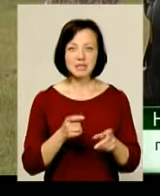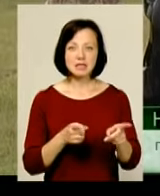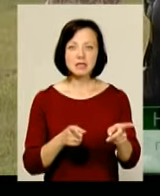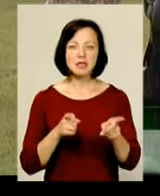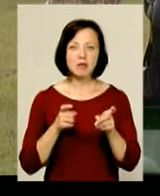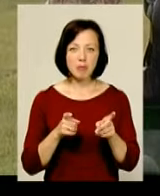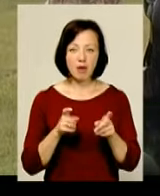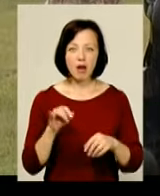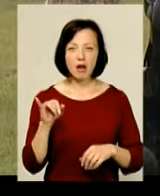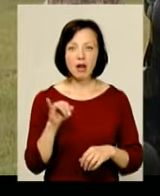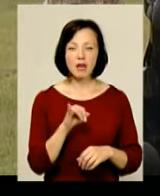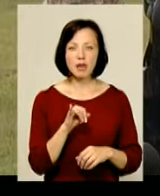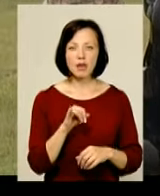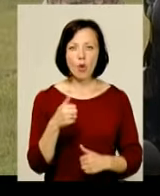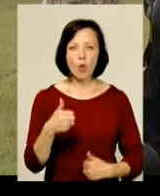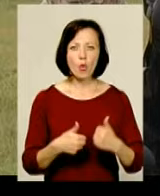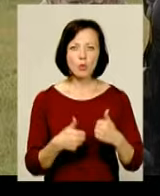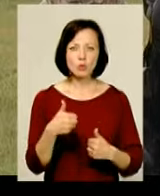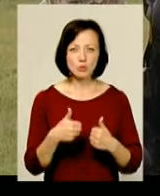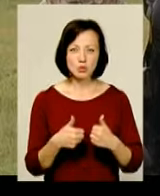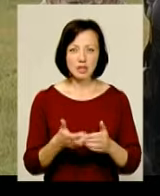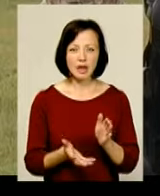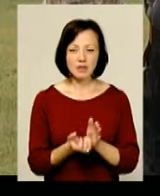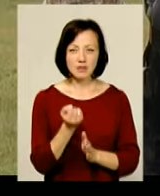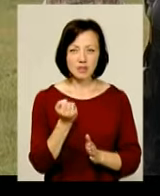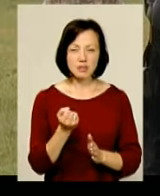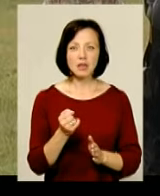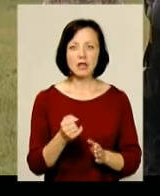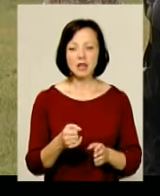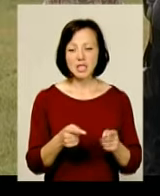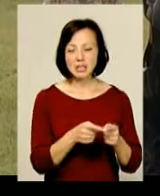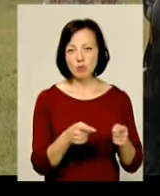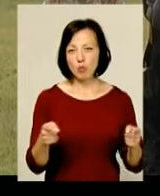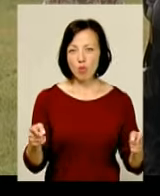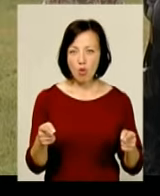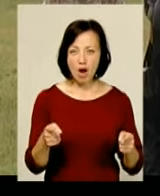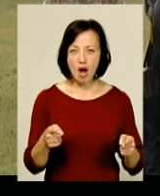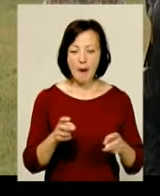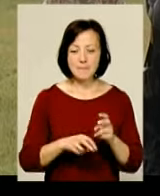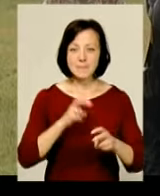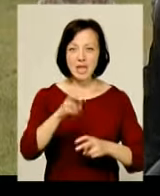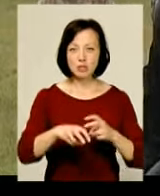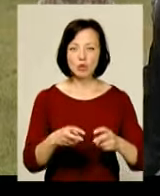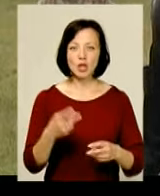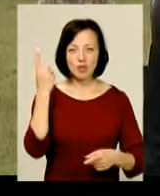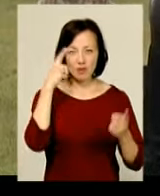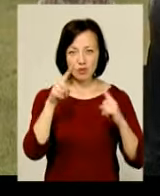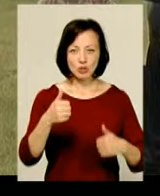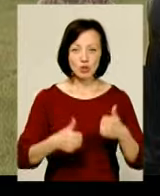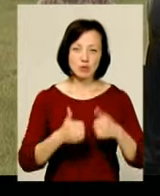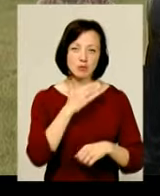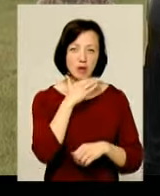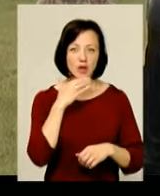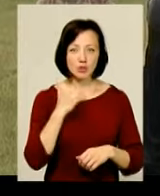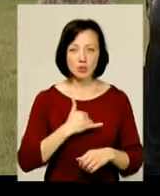пневматичної гюнтівки, і конкурс «Рятівник» надання до лікарняної допомоги, смуга, перешкод, творчі конкурси різні. Багато тут